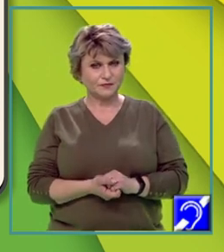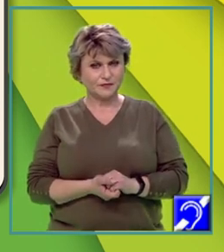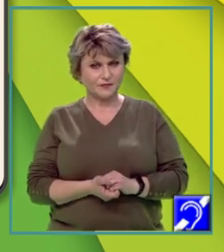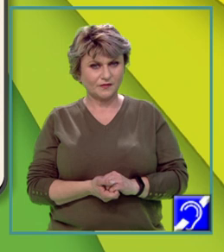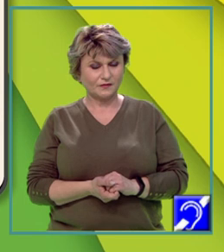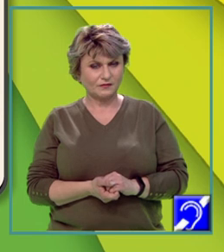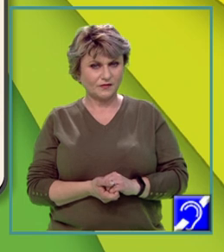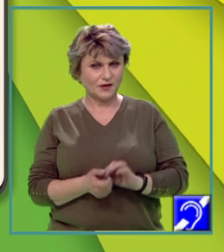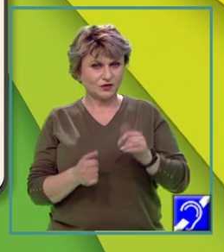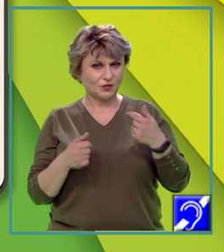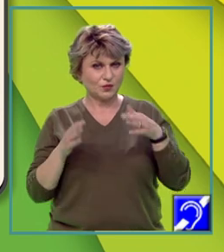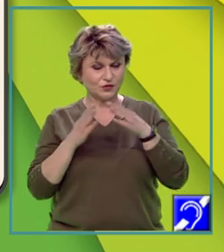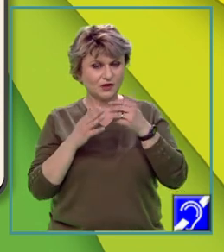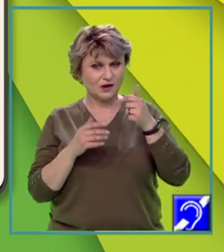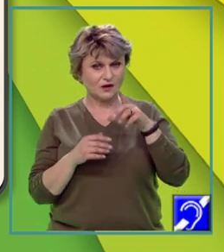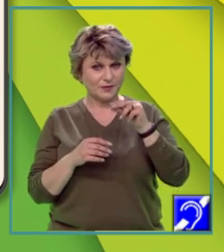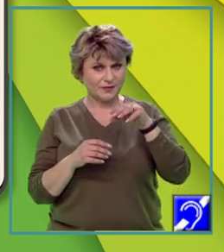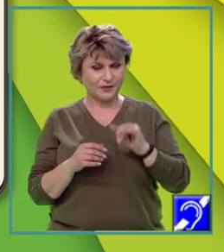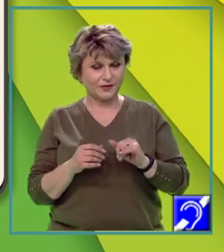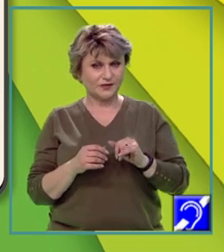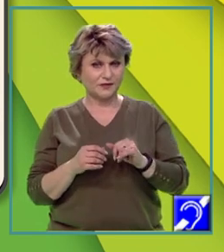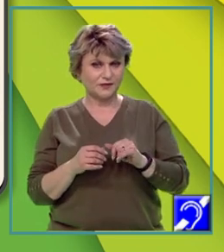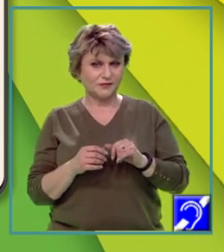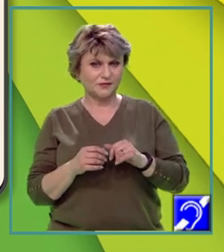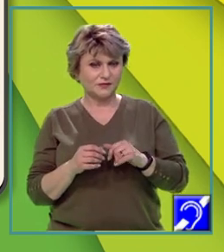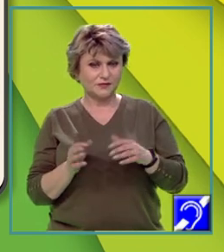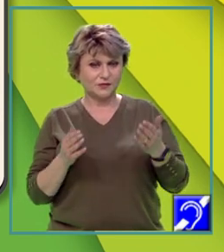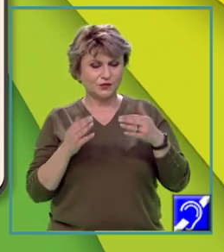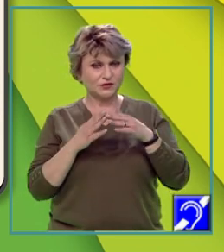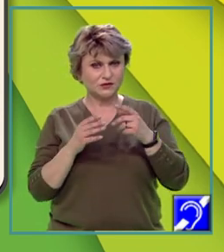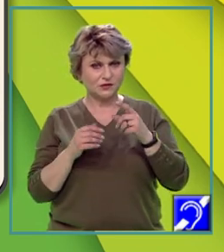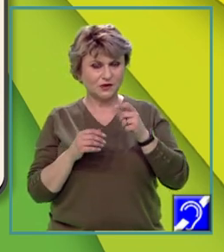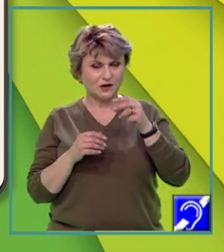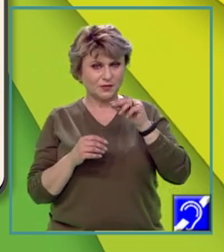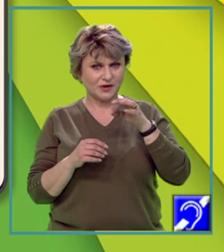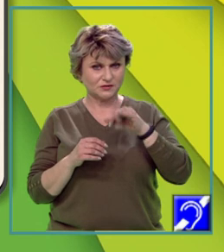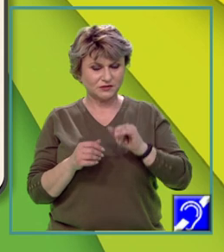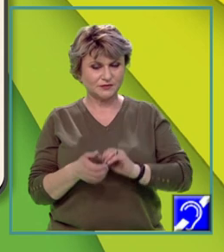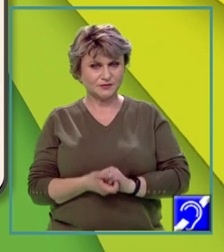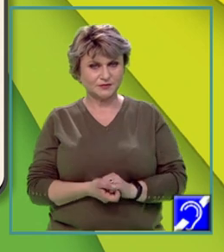Munții Alpi, Munții Pirinei, Munții Carpați,